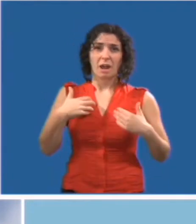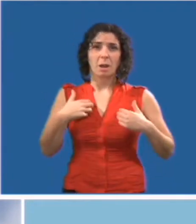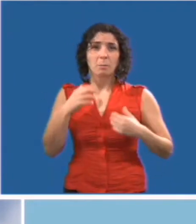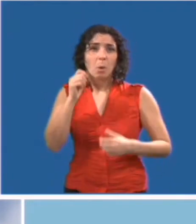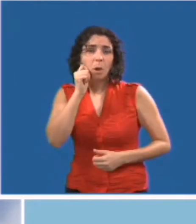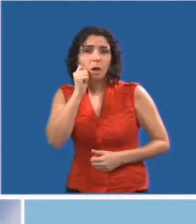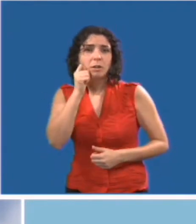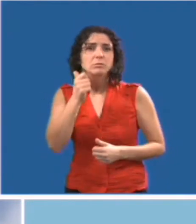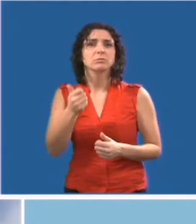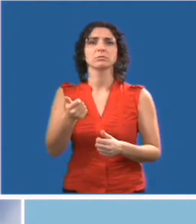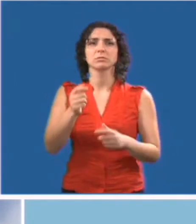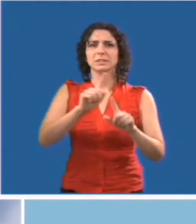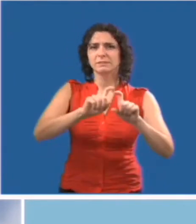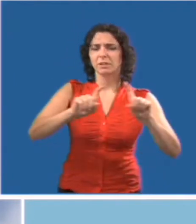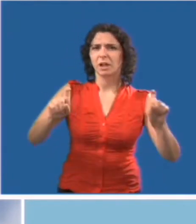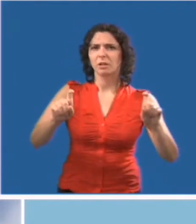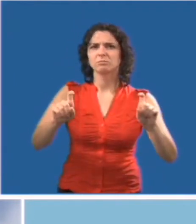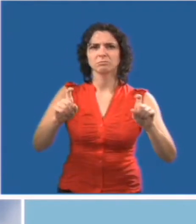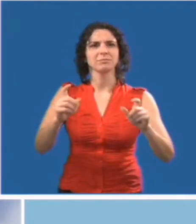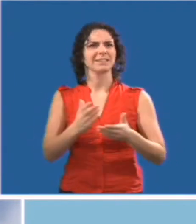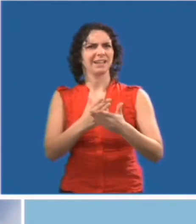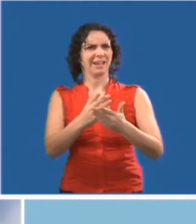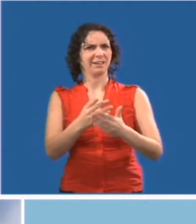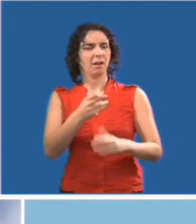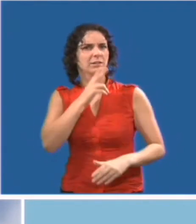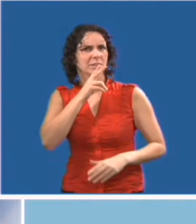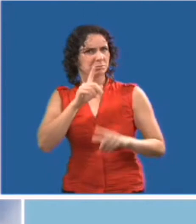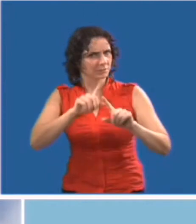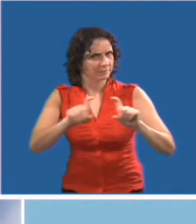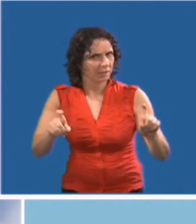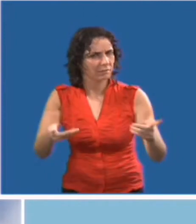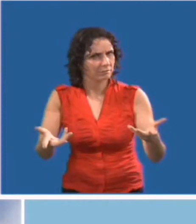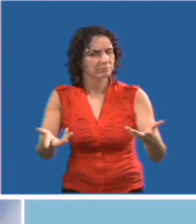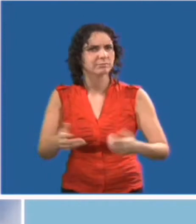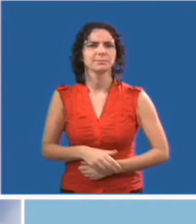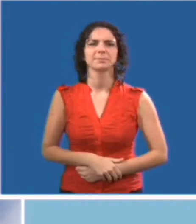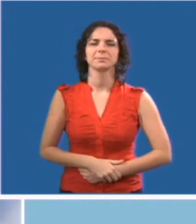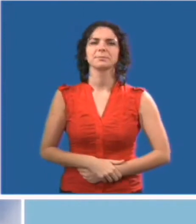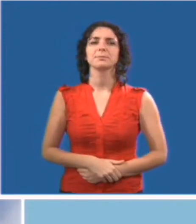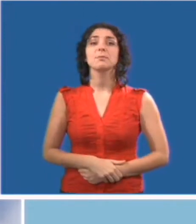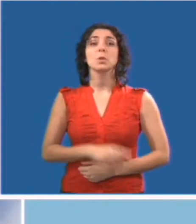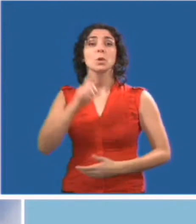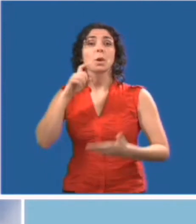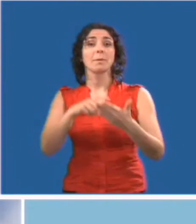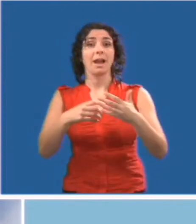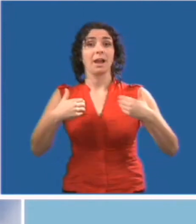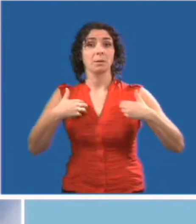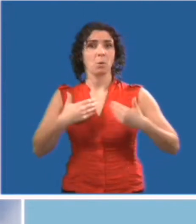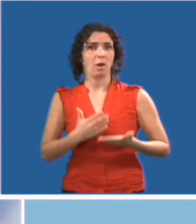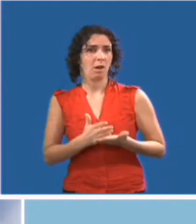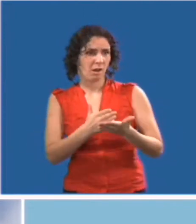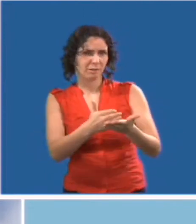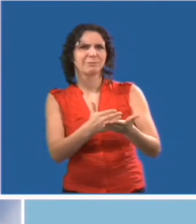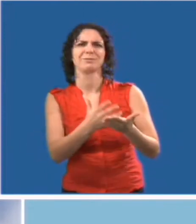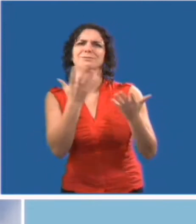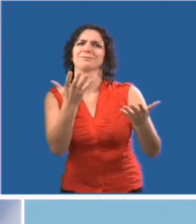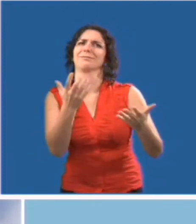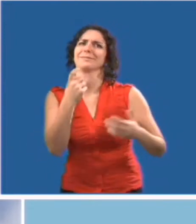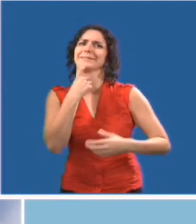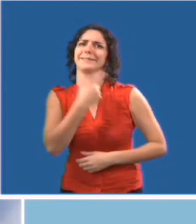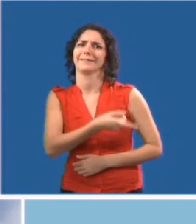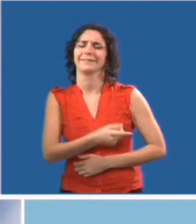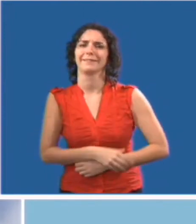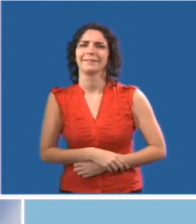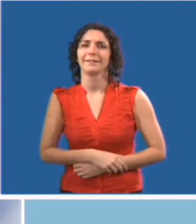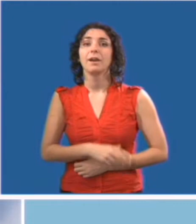Vous ne savez peut-être pas qu'il y a de nombreuses races d'animaux qui aident les gens ayant d